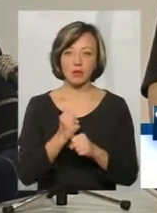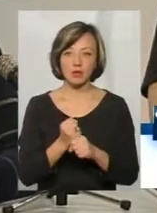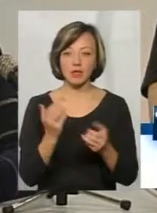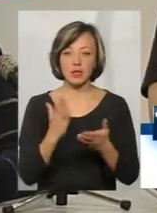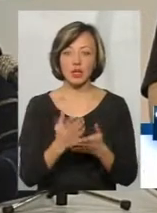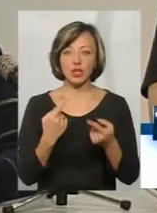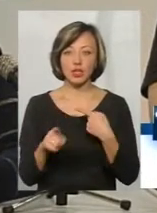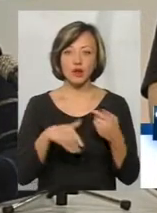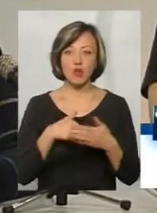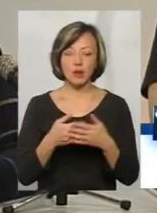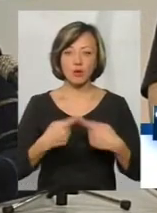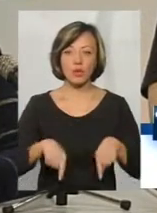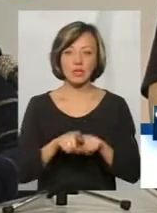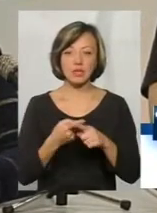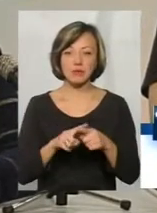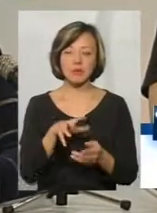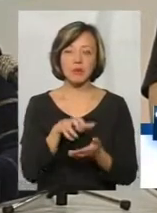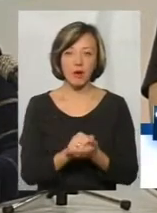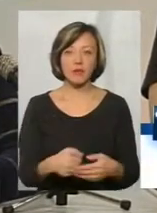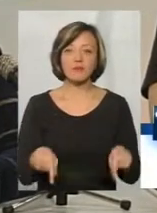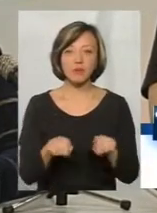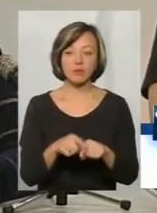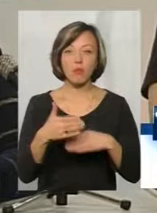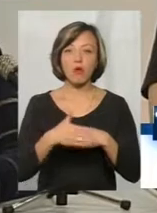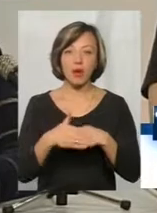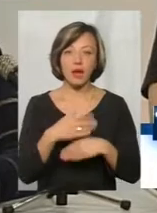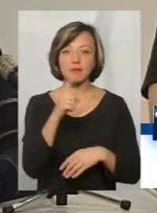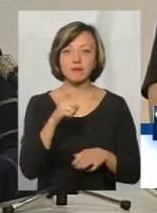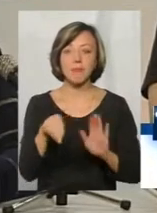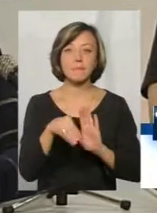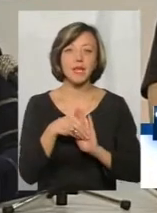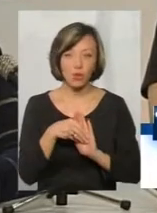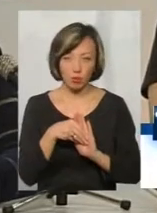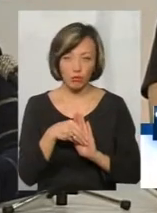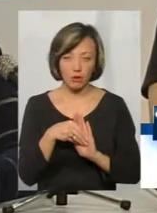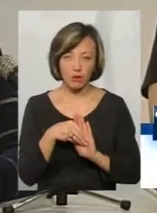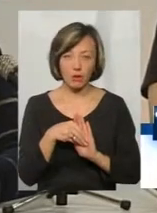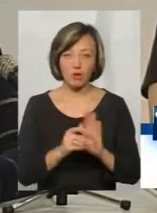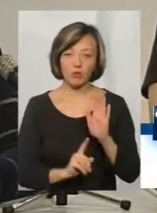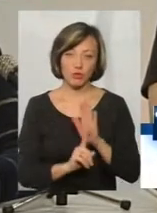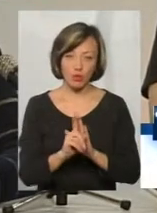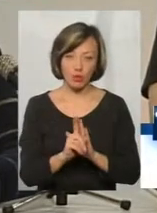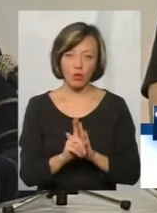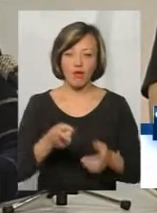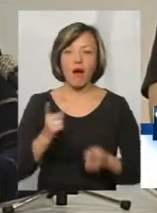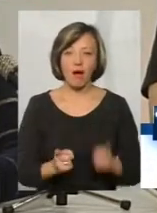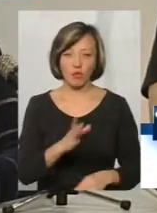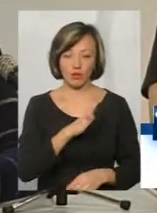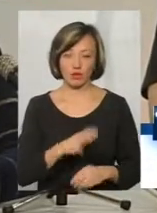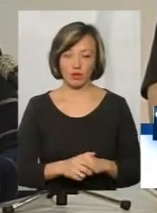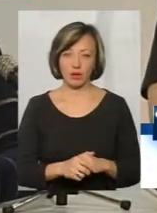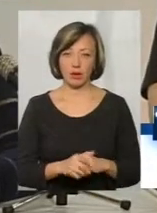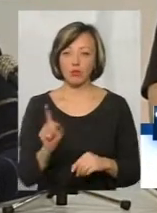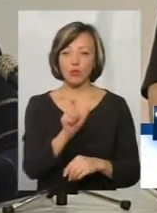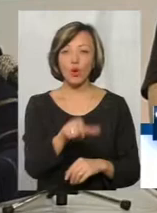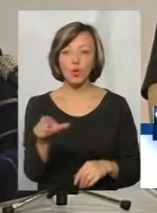інші громадські організації, які тим займаються. Над тим, щоб все-таки покарання за підкуп, принаймні, почало бути реальністю. Тобто, що